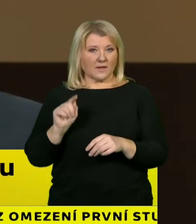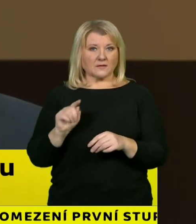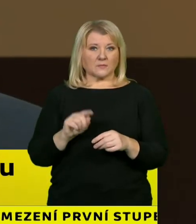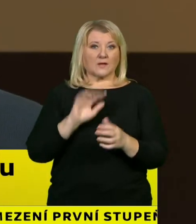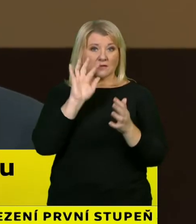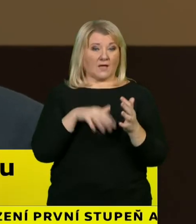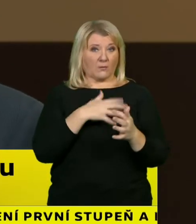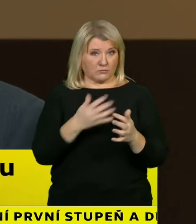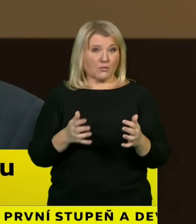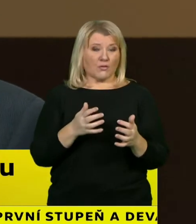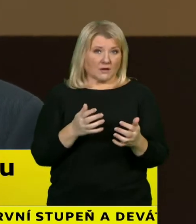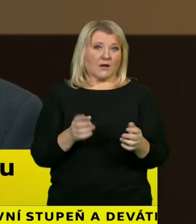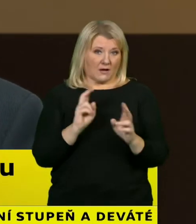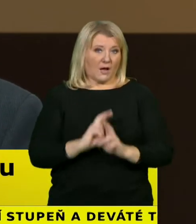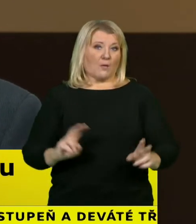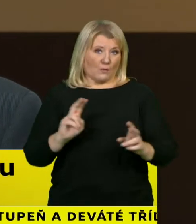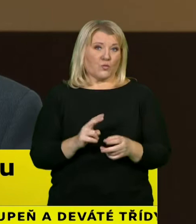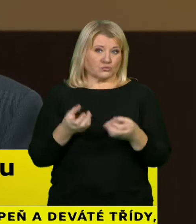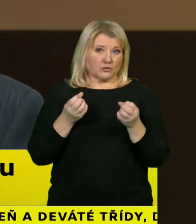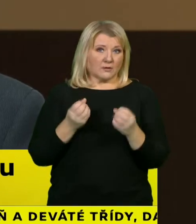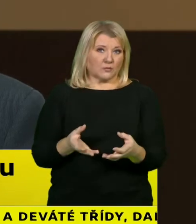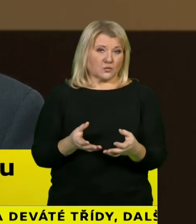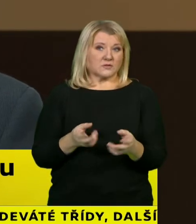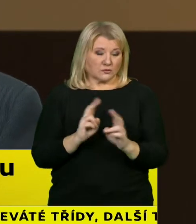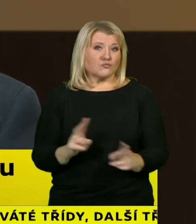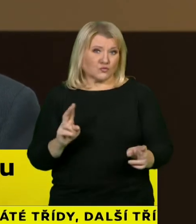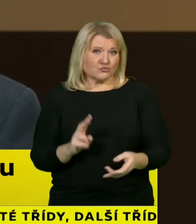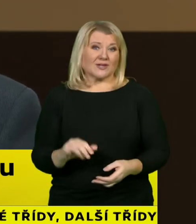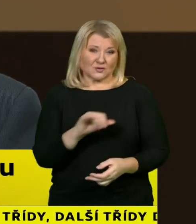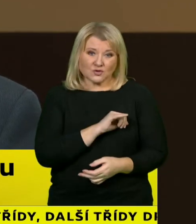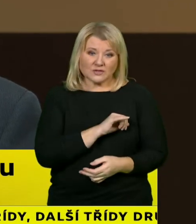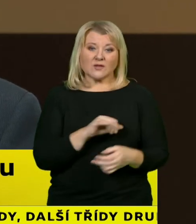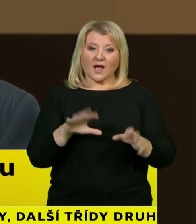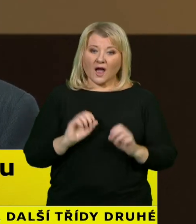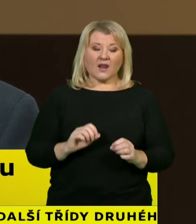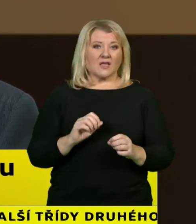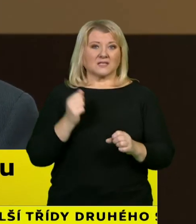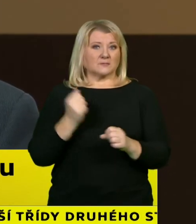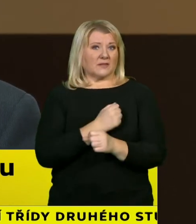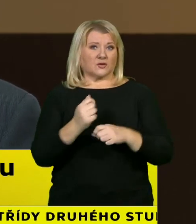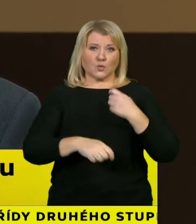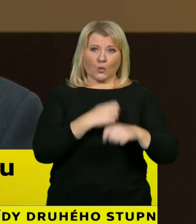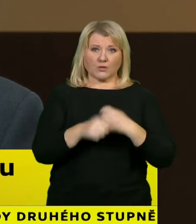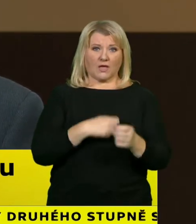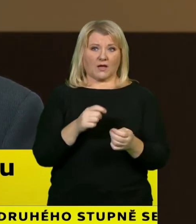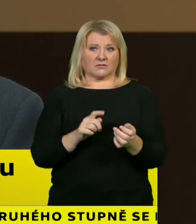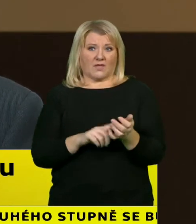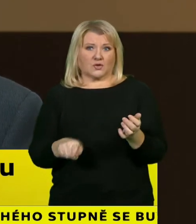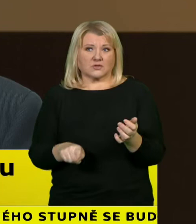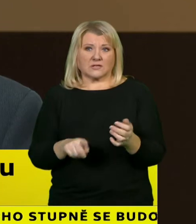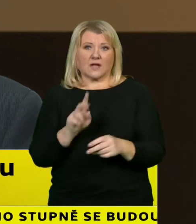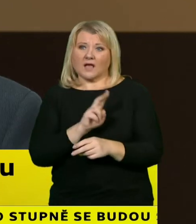umožňovala tak, jak z ní vyplývá, to znamená i dříve, ale nemá smysl dělat nařízení, která nejsou v praxi